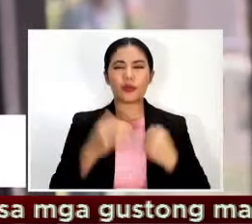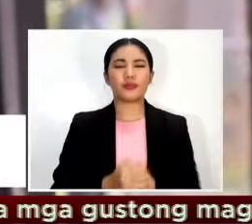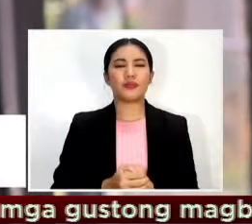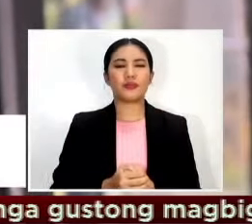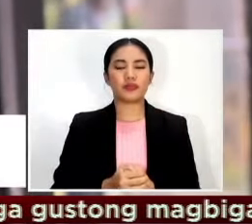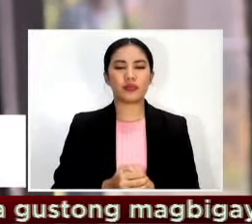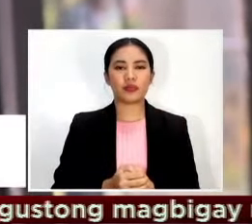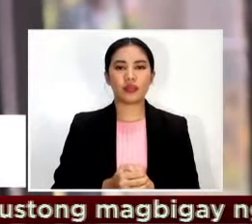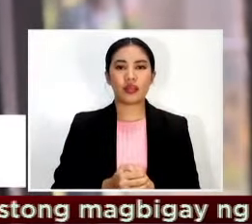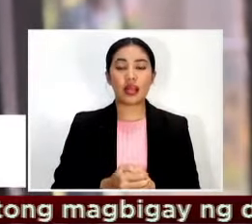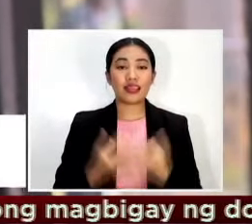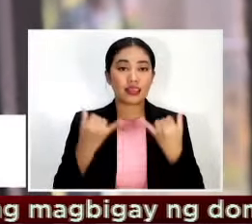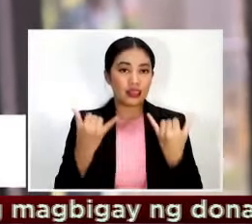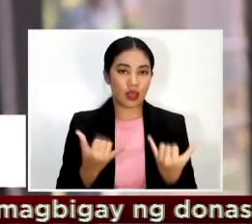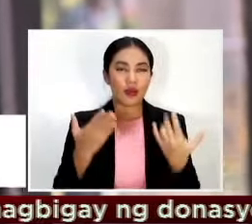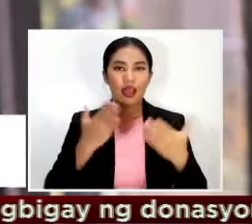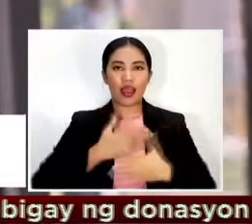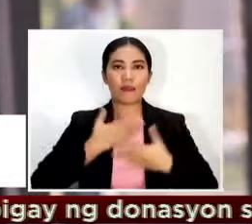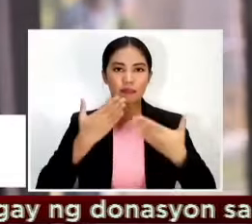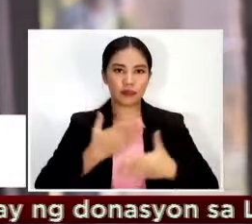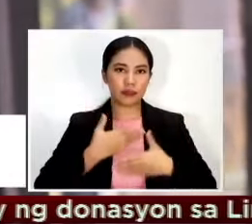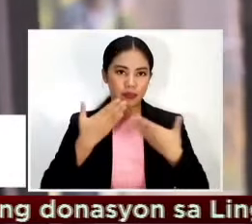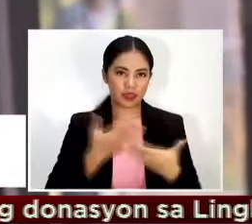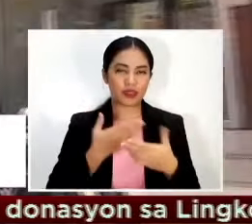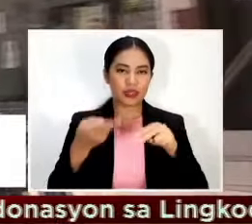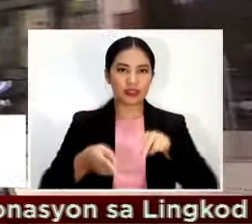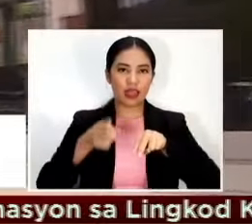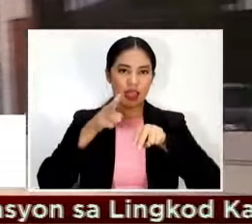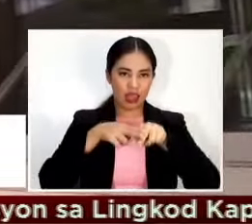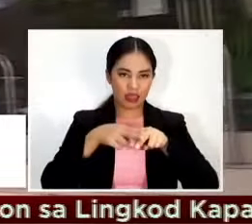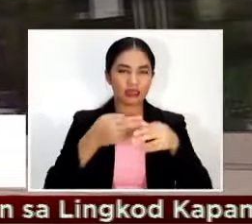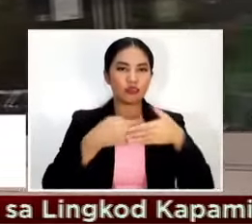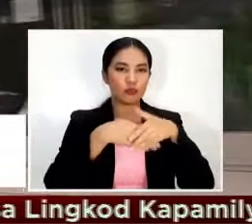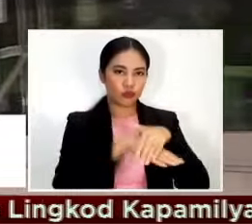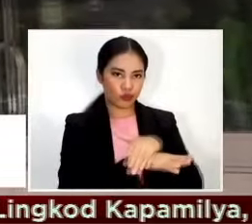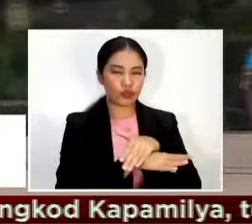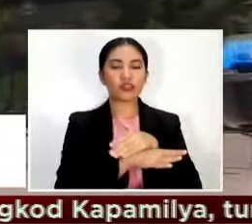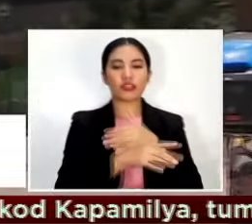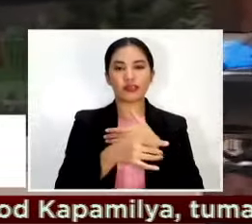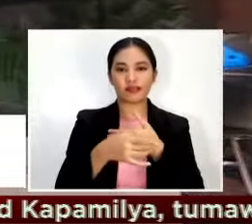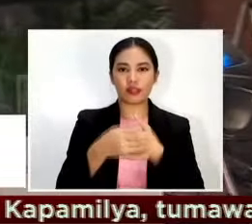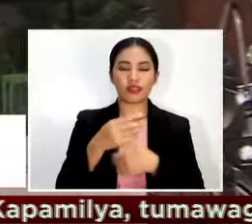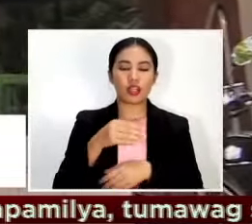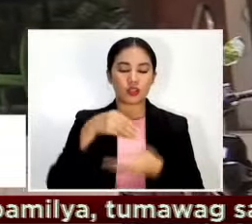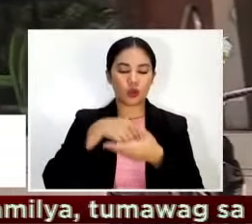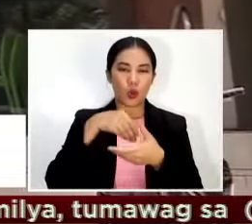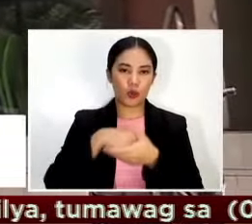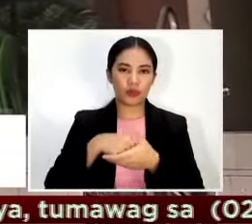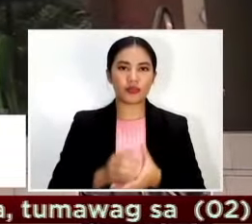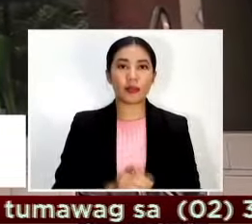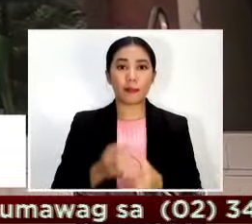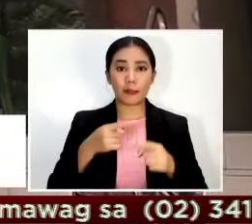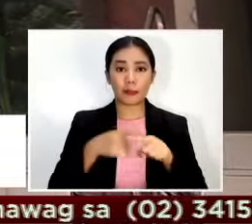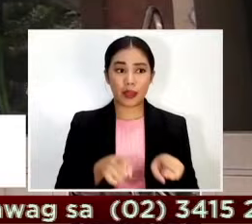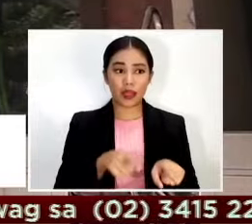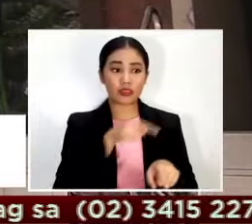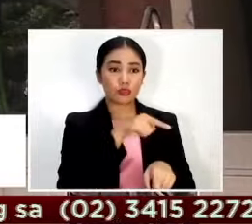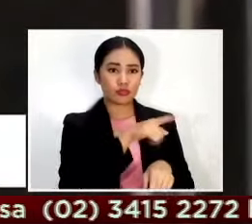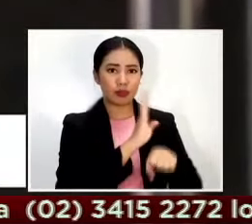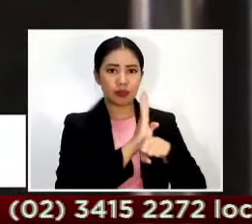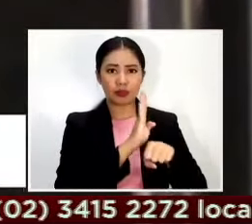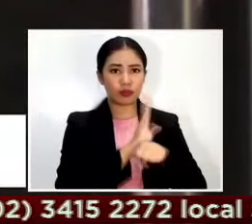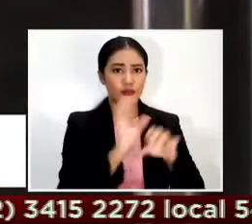nadadagdagan din yung capacity namin sa loob hindi lang dito sa labas pero ang mga restaurant gaya nito na walang outdoor dining